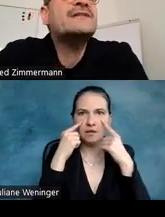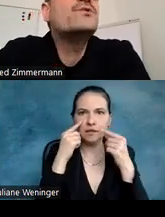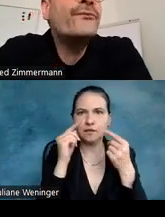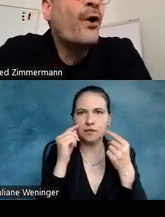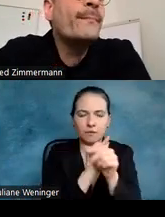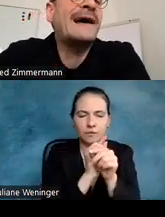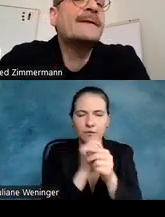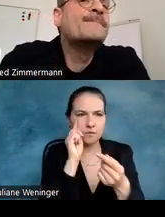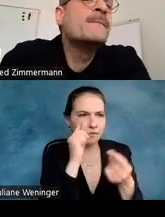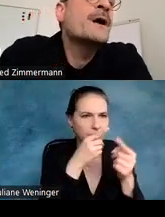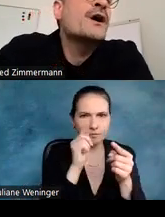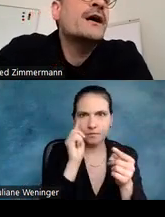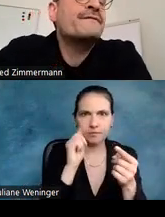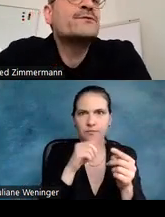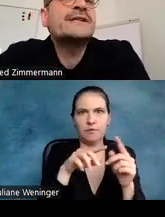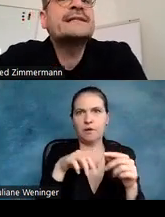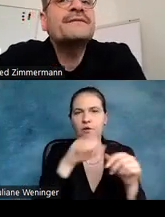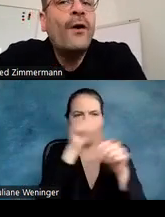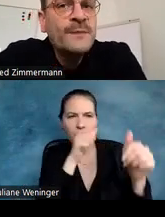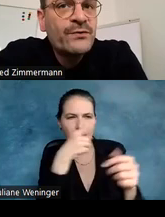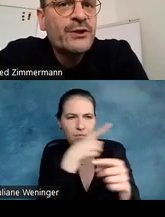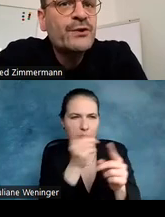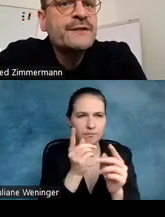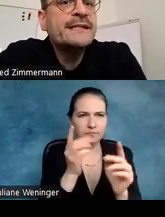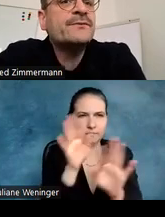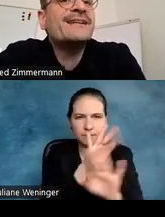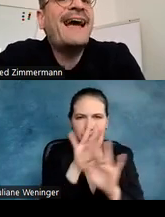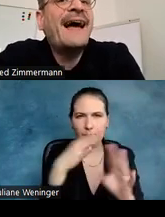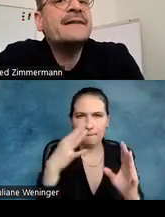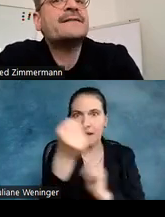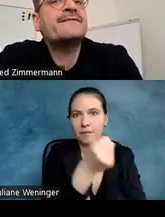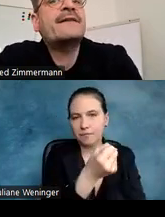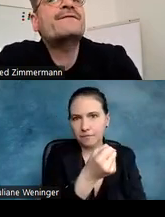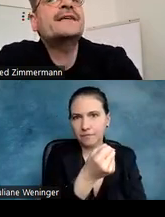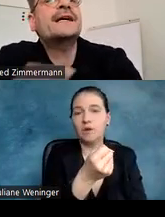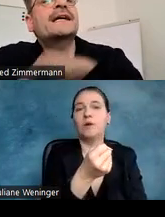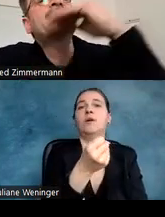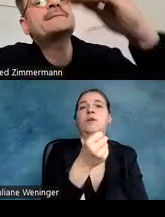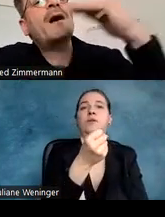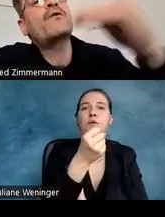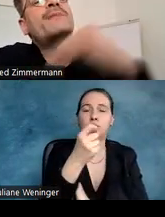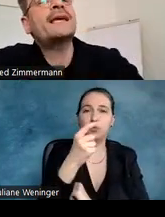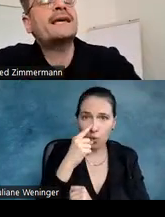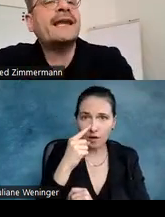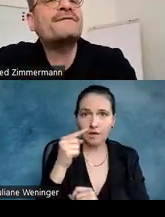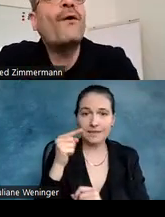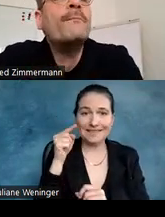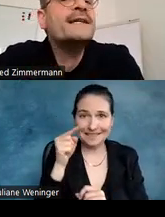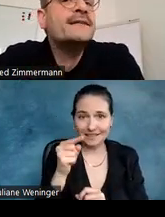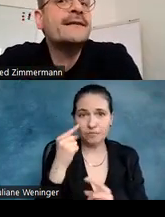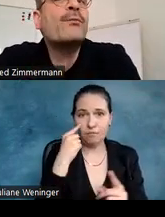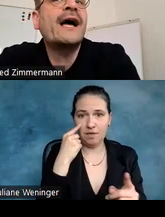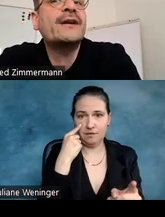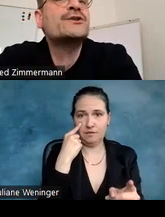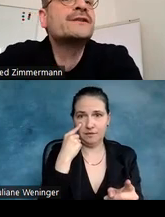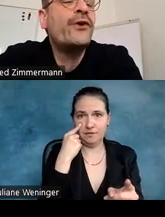sich eigentlich nur Formen an, versucht diese Formen zu entschlüsseln. Und erst, wenn wir in diesem Augenblick eine Form